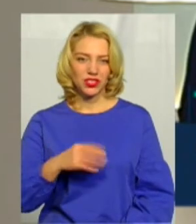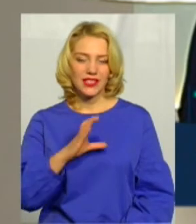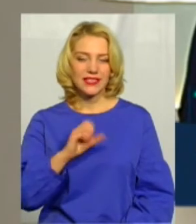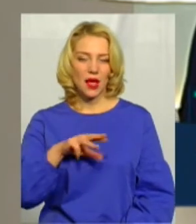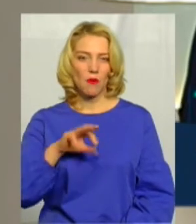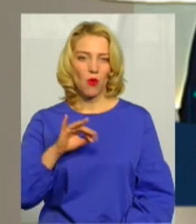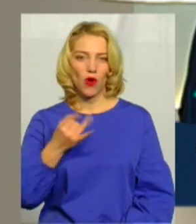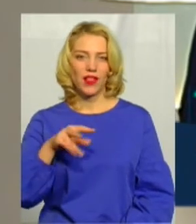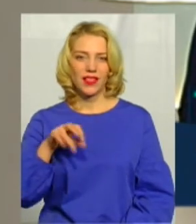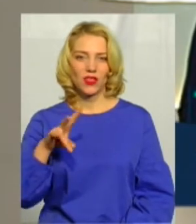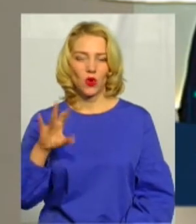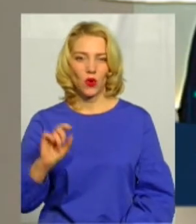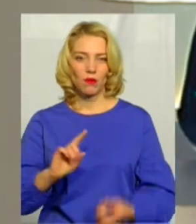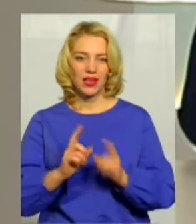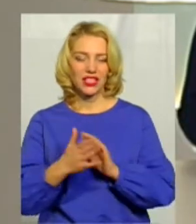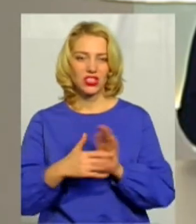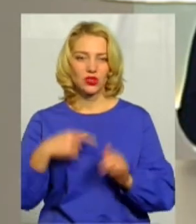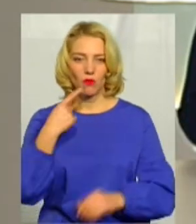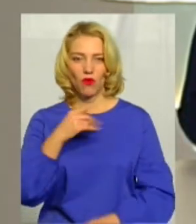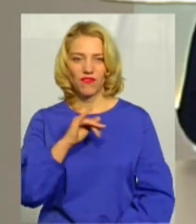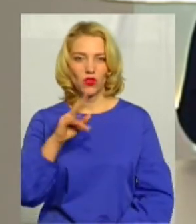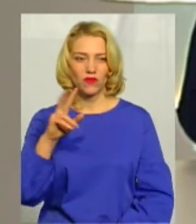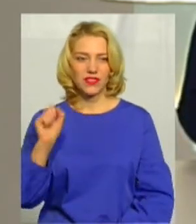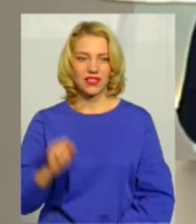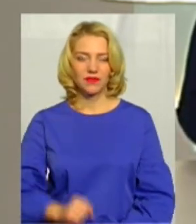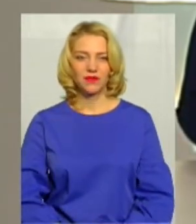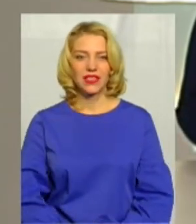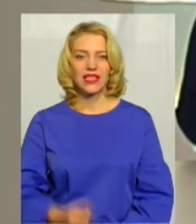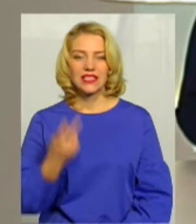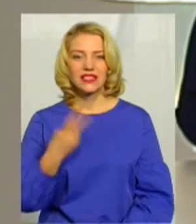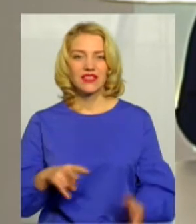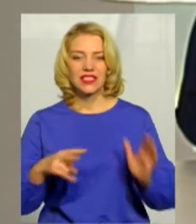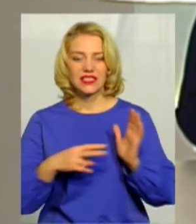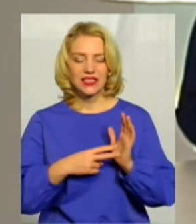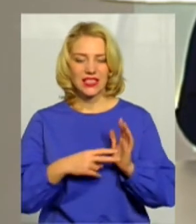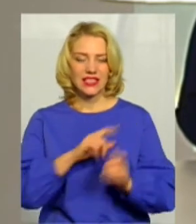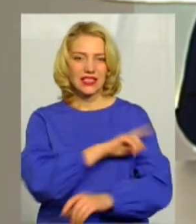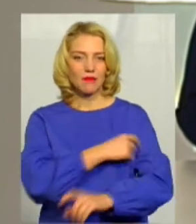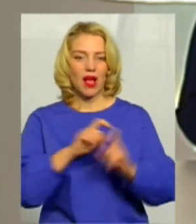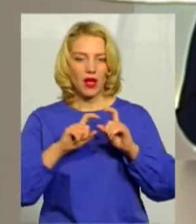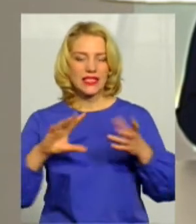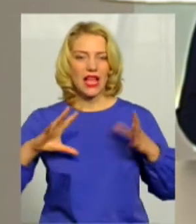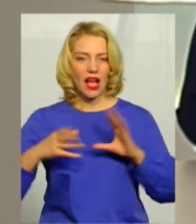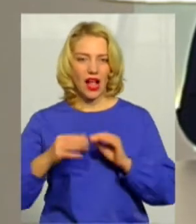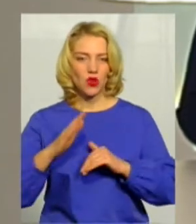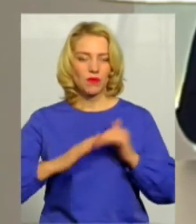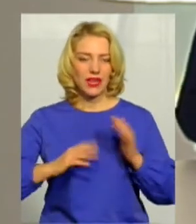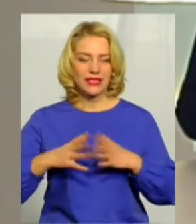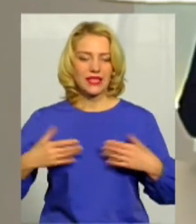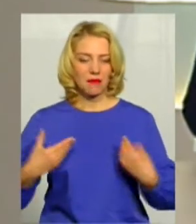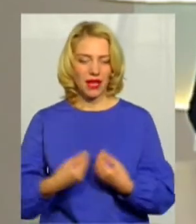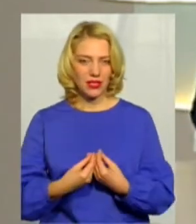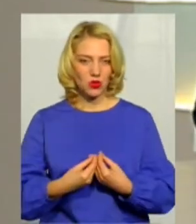жестову мову перекладає Оксана Фіновська. З 27 амбулаторій загальної практики сімейної